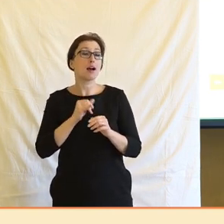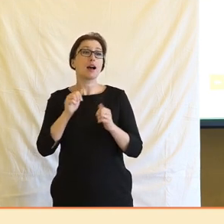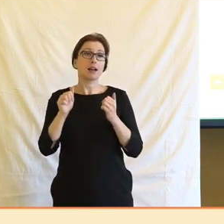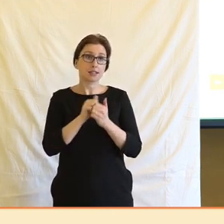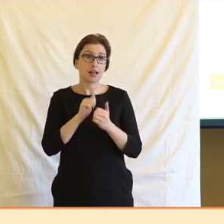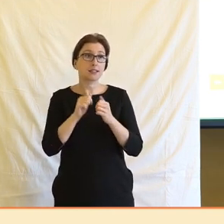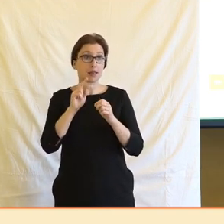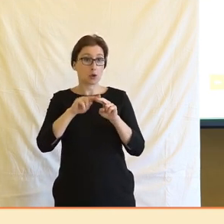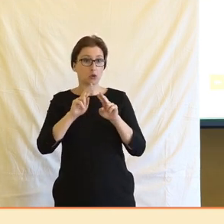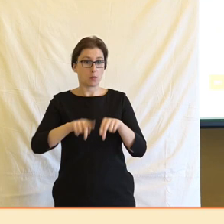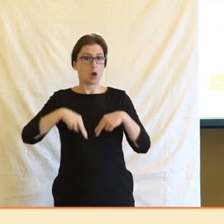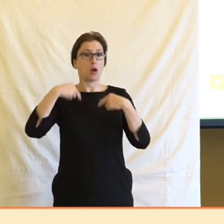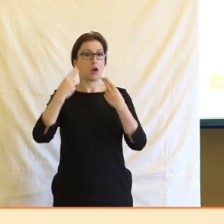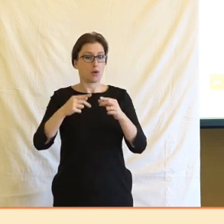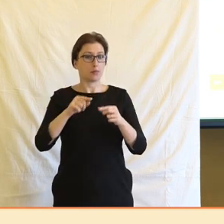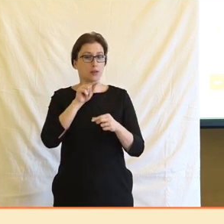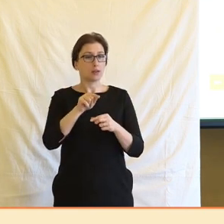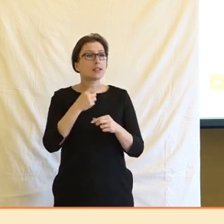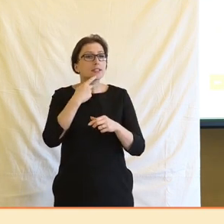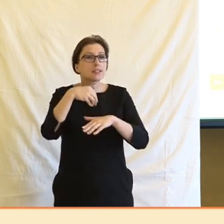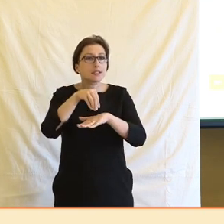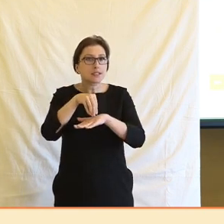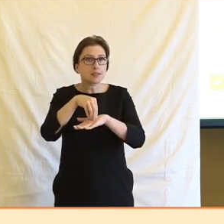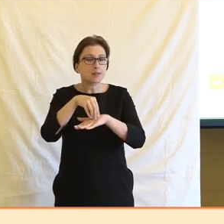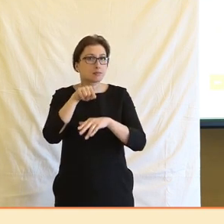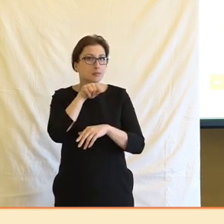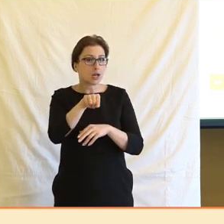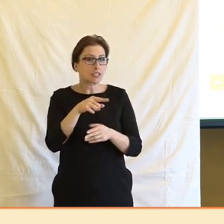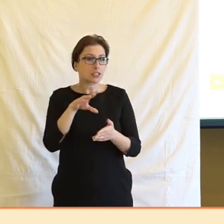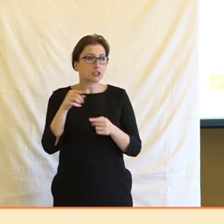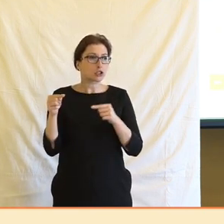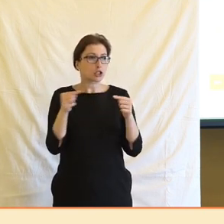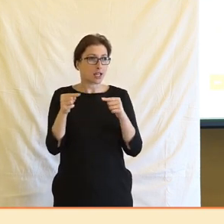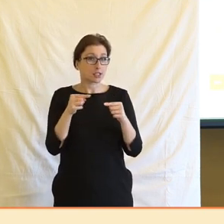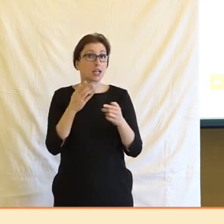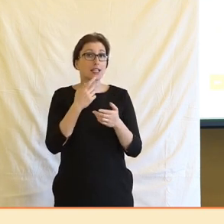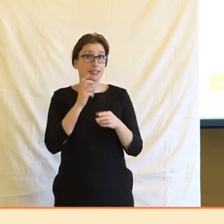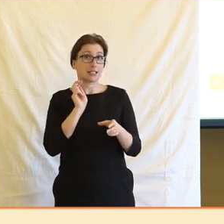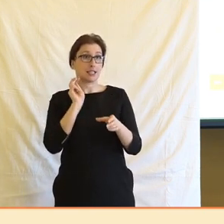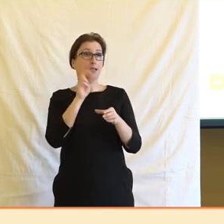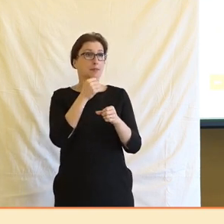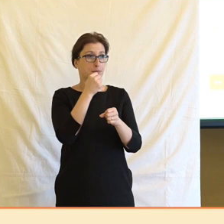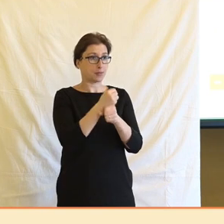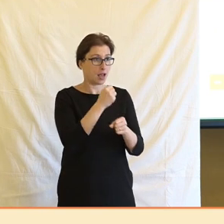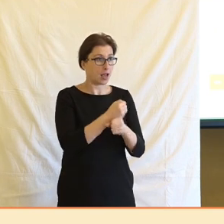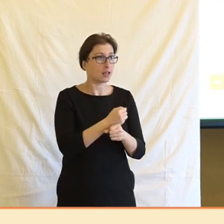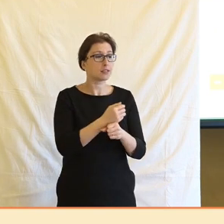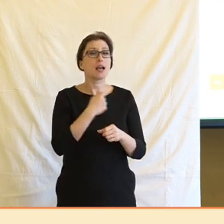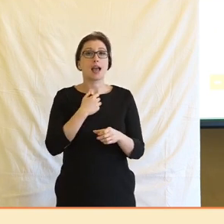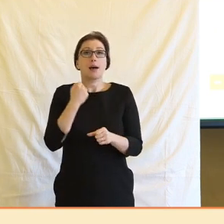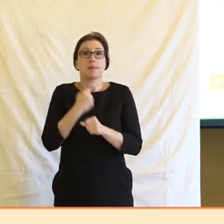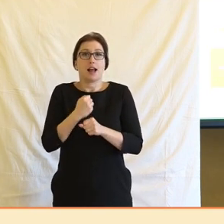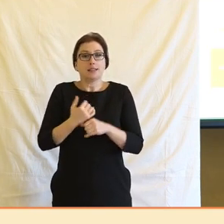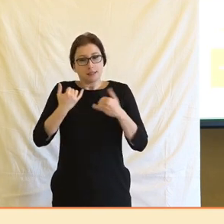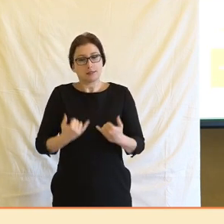vystupují v těch dalších. To znamená, tady jenom upozorňuji znovu, toto je ten střed mezi tím, když vstupuji do profese a tím, jak se na to dívám